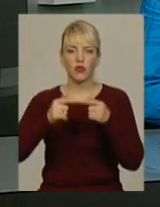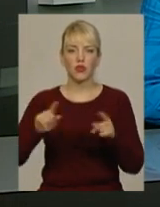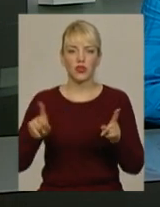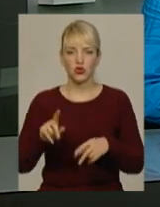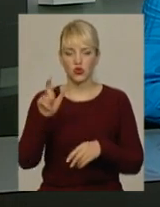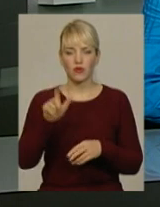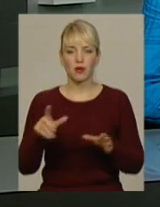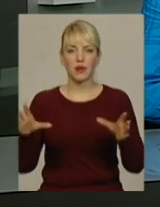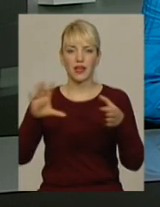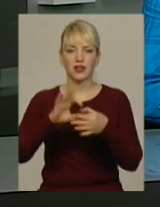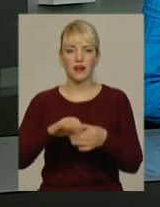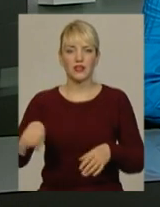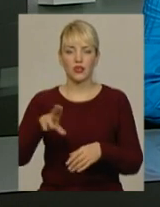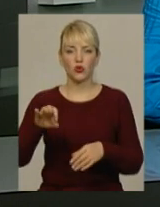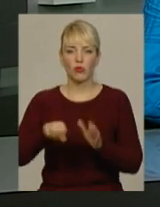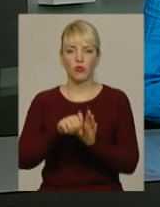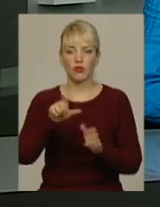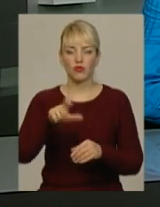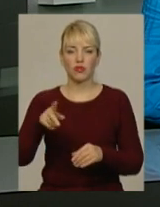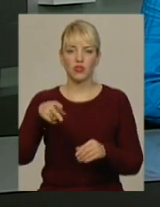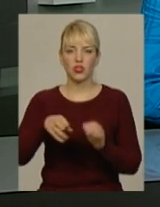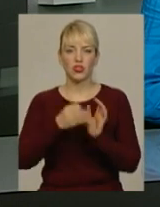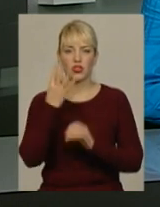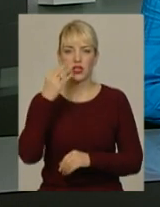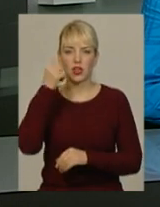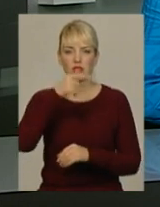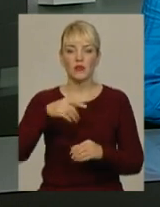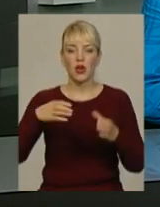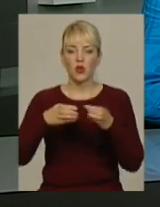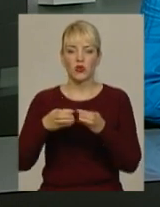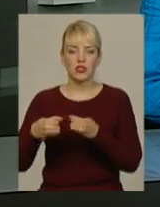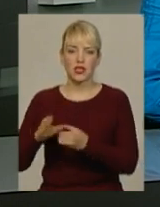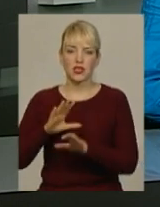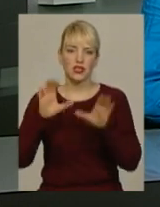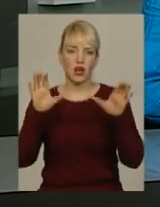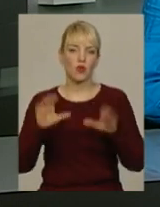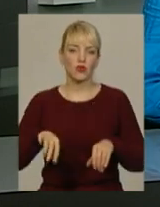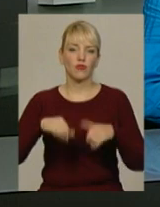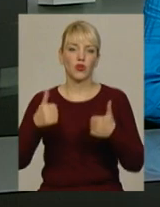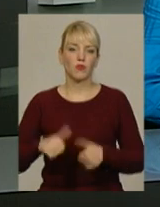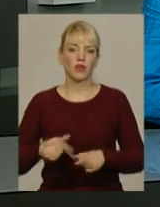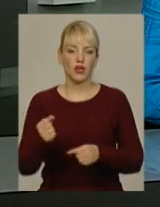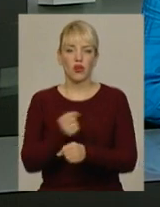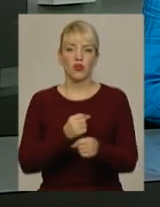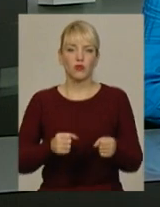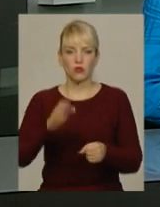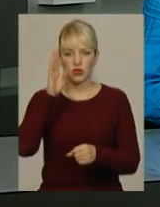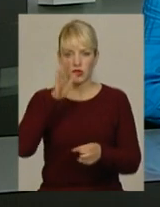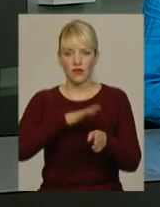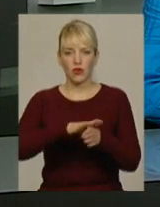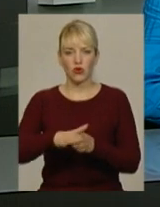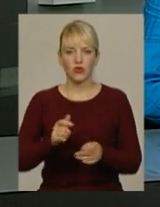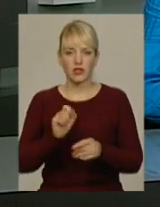приєднався до бойовиків у 2014-му. У складі незаконного формування і озброєний він виконував